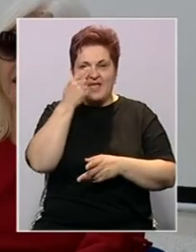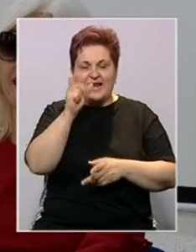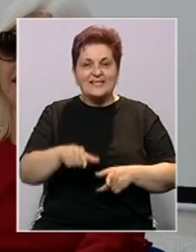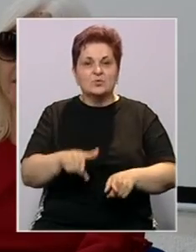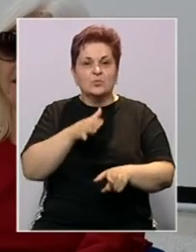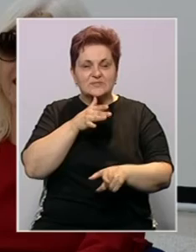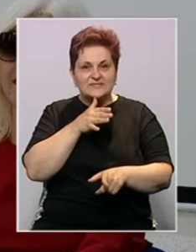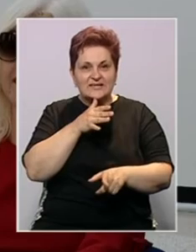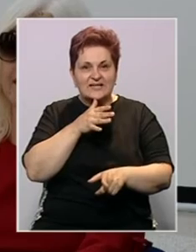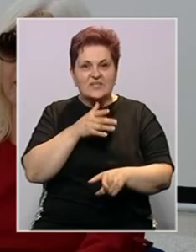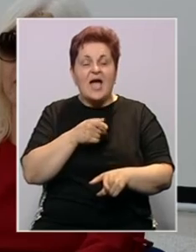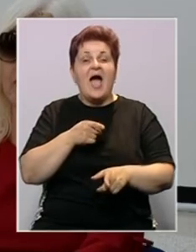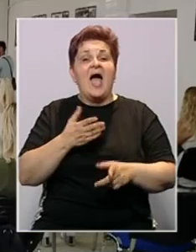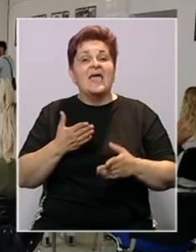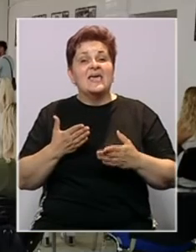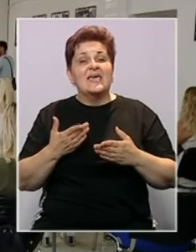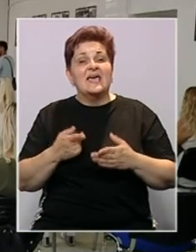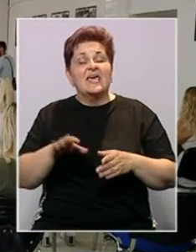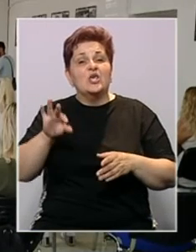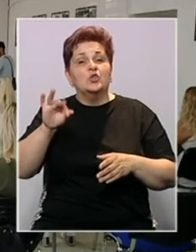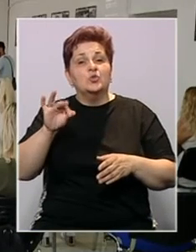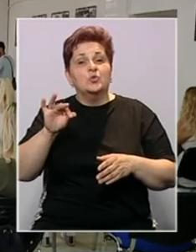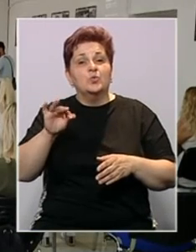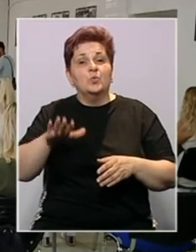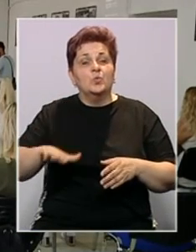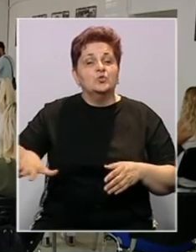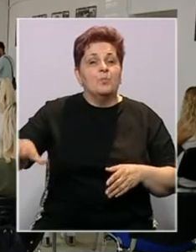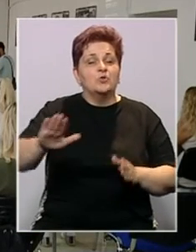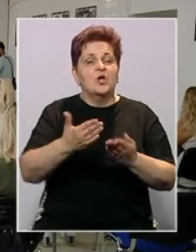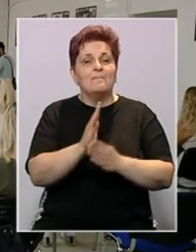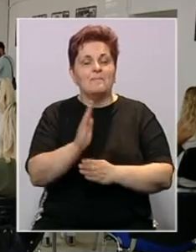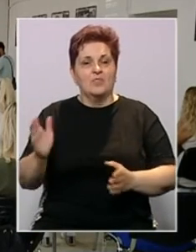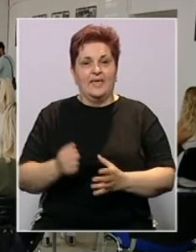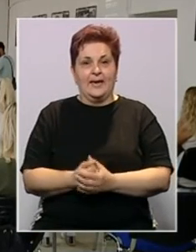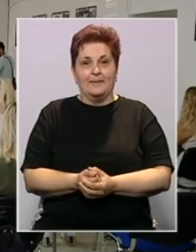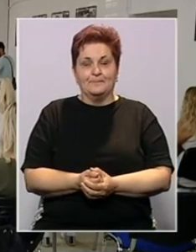lica u Sarajevu i između ostalog Tuzlanski područnih biblioteka.